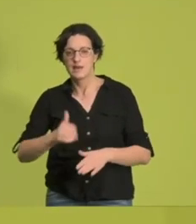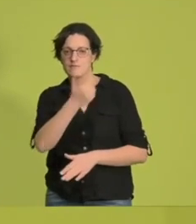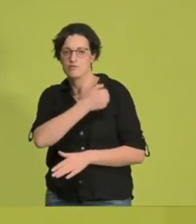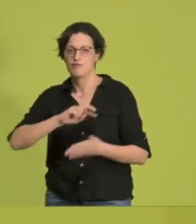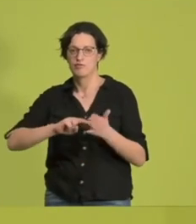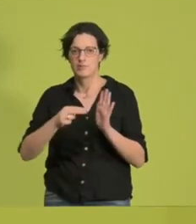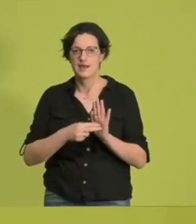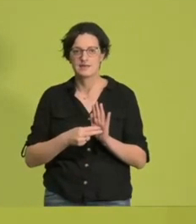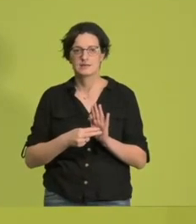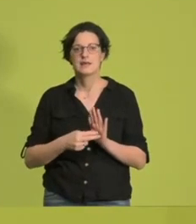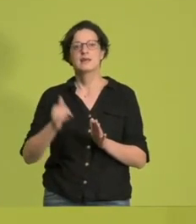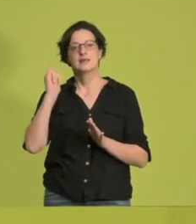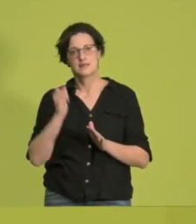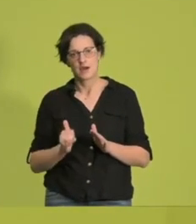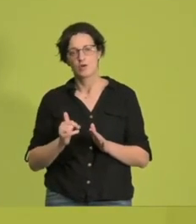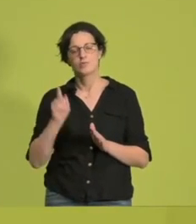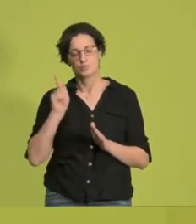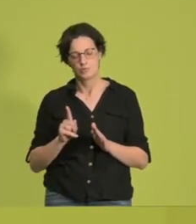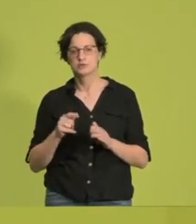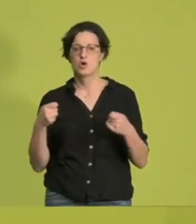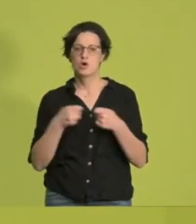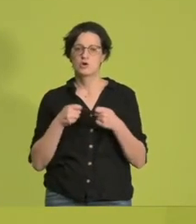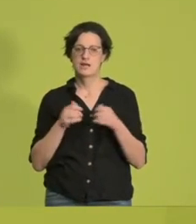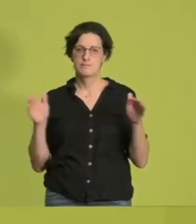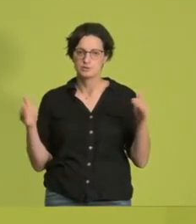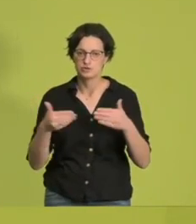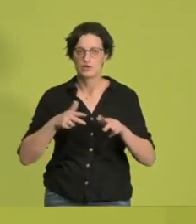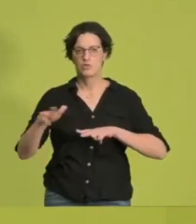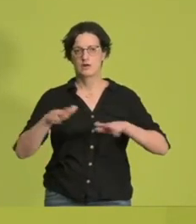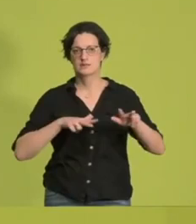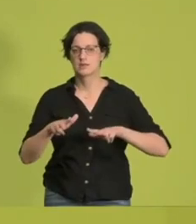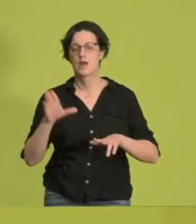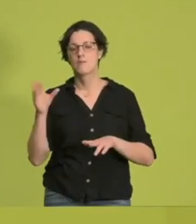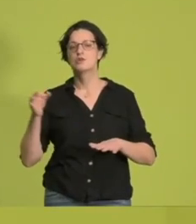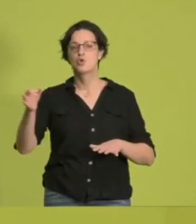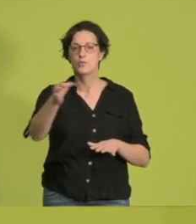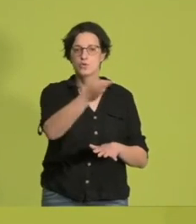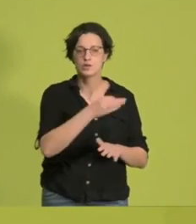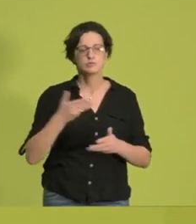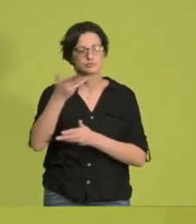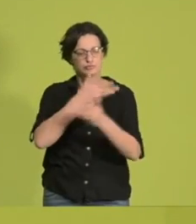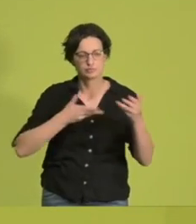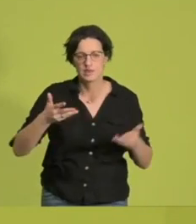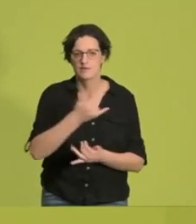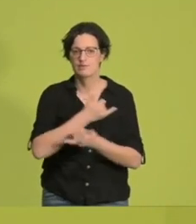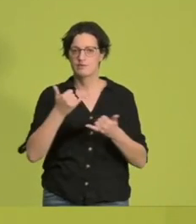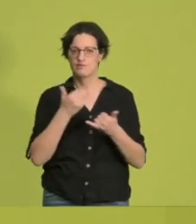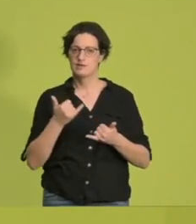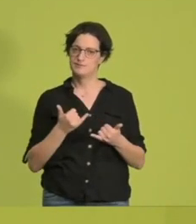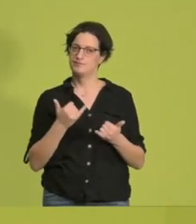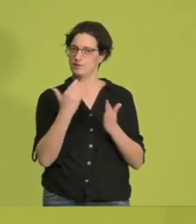Und ja, wir müssen jetzt Kontaktbeschränkungen organisieren. Wir müssen mit den Kommunen reden. Und, liebe Freundinnen und Freunde, wir wollen